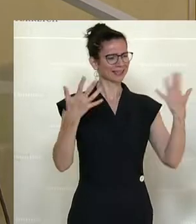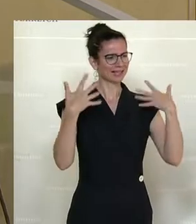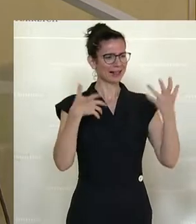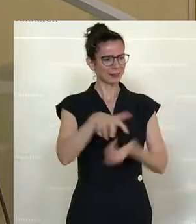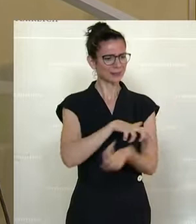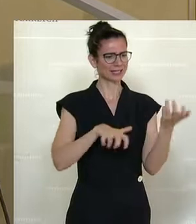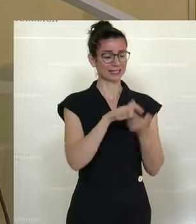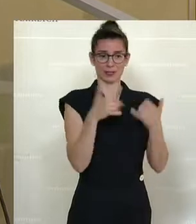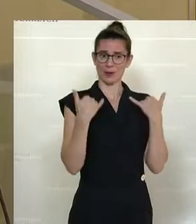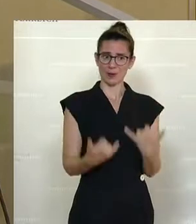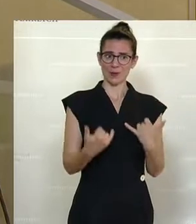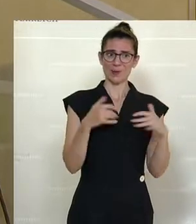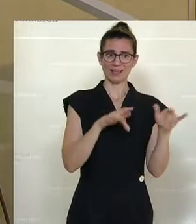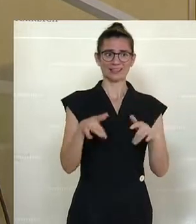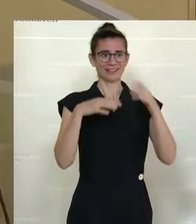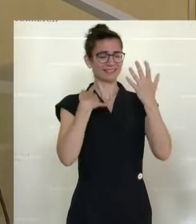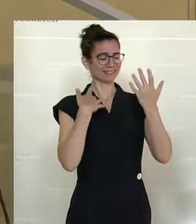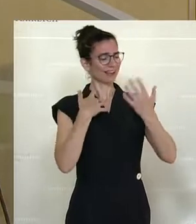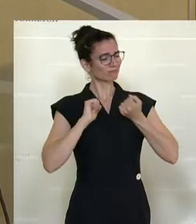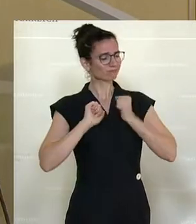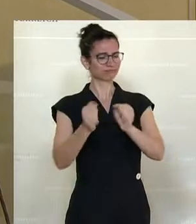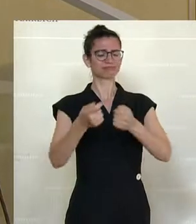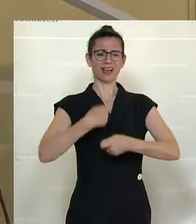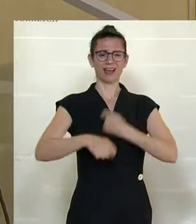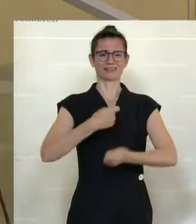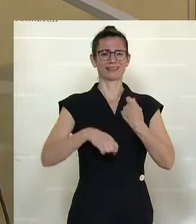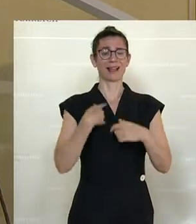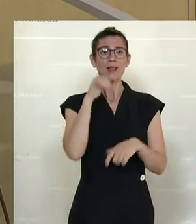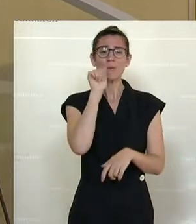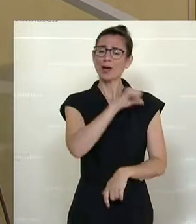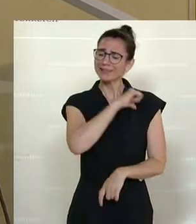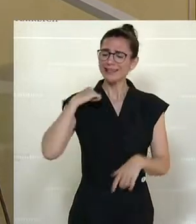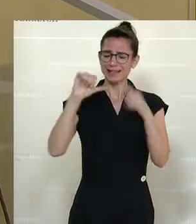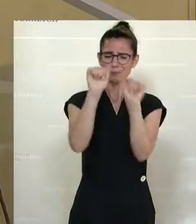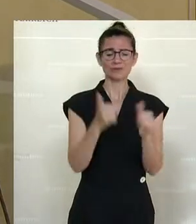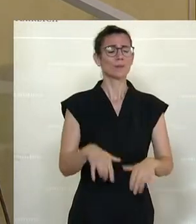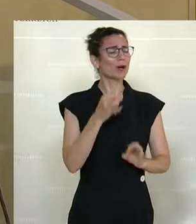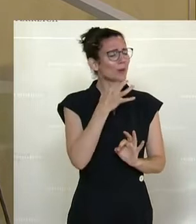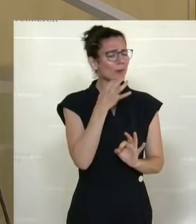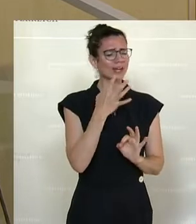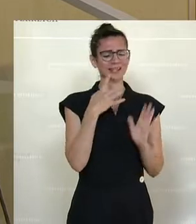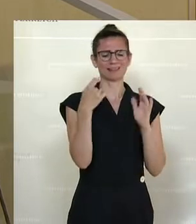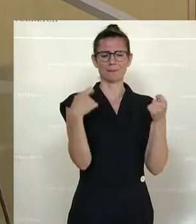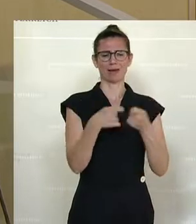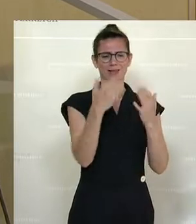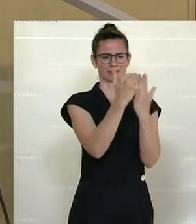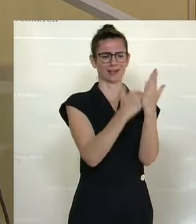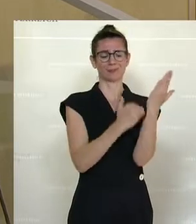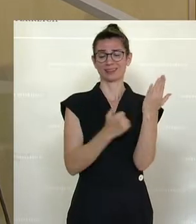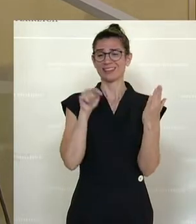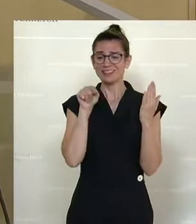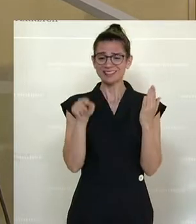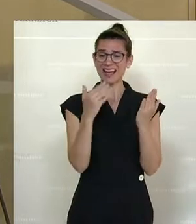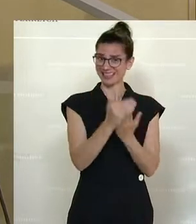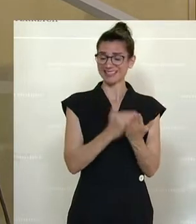Wir handeln heute, gestalten unser Morgen mit ganz vielen konkreten Maßnahmen wie dem ERG, die jetzt die Grundlage dafür